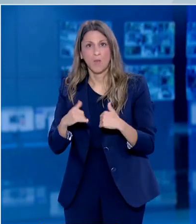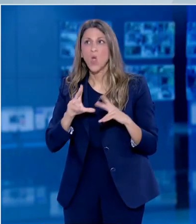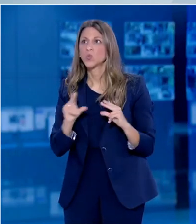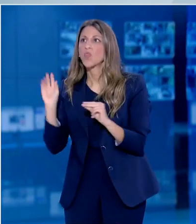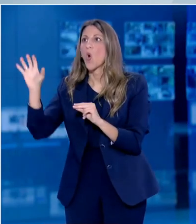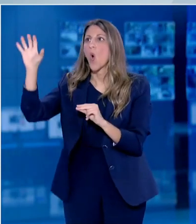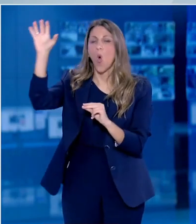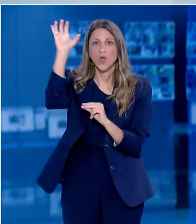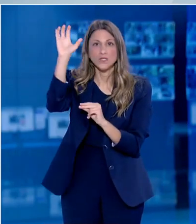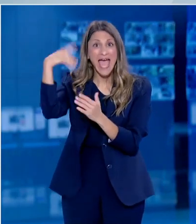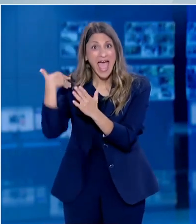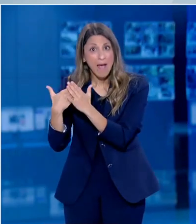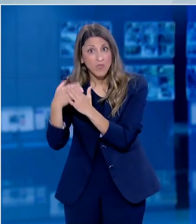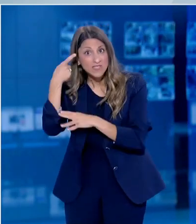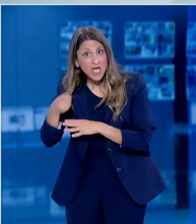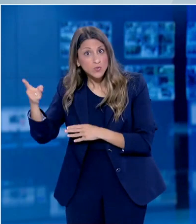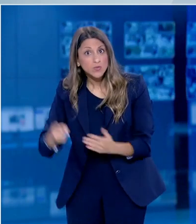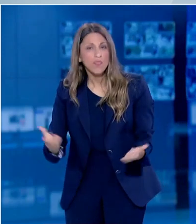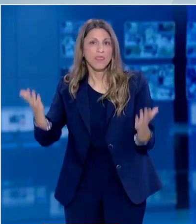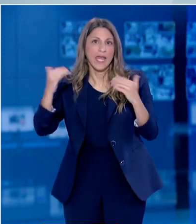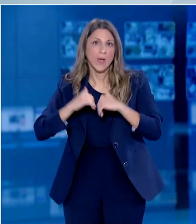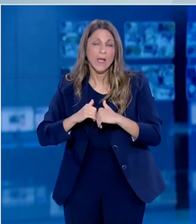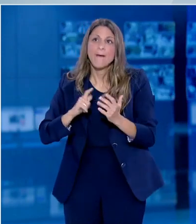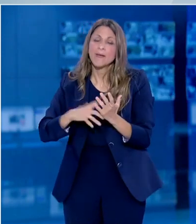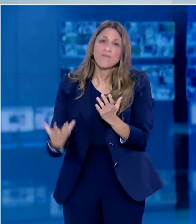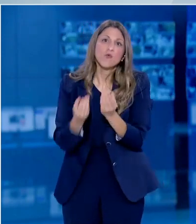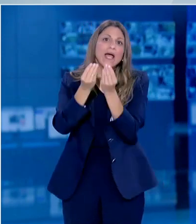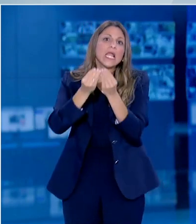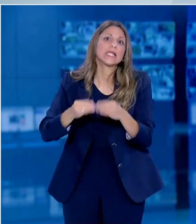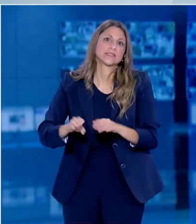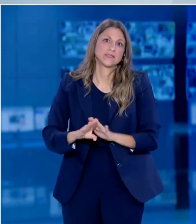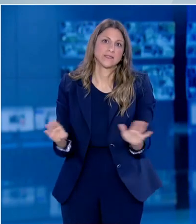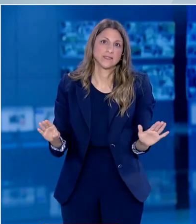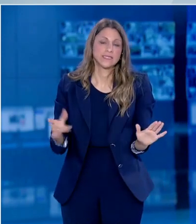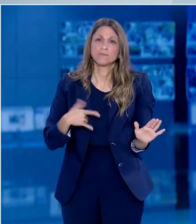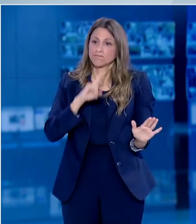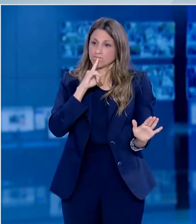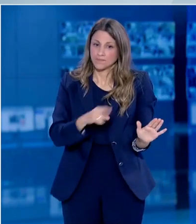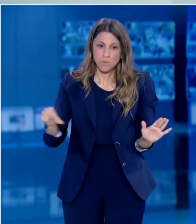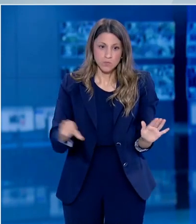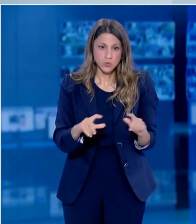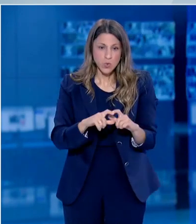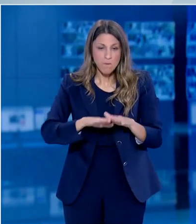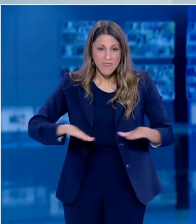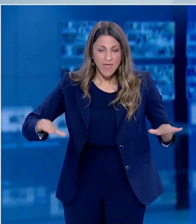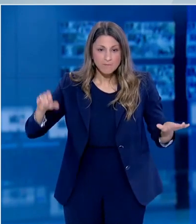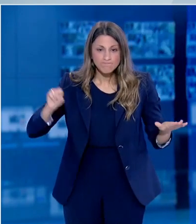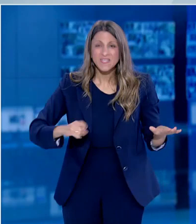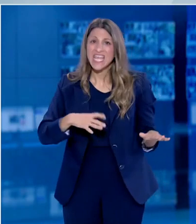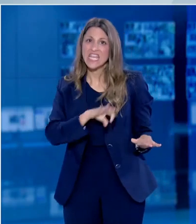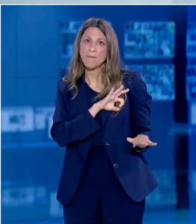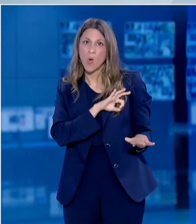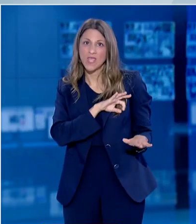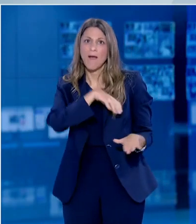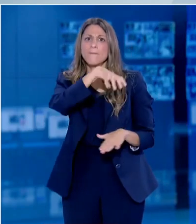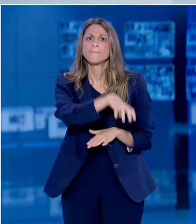φαίνεται πως δεν υπάρχει ούτε και είναι απαραίτητη μια εγγύηση 100% για την επιστροφή των παιδιών στις τάξεις. Για τα ανεπιαγωγεία και τους παιδικούς